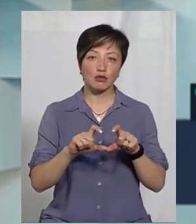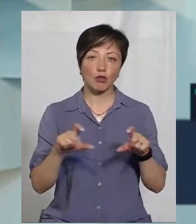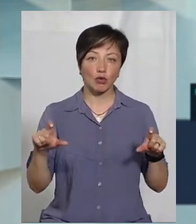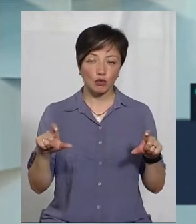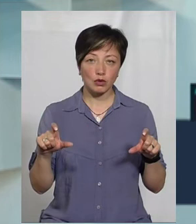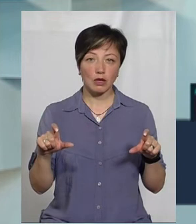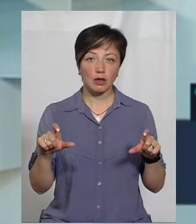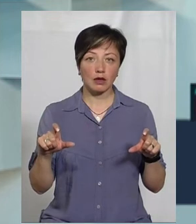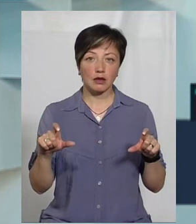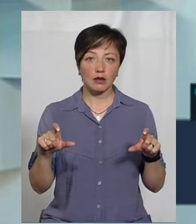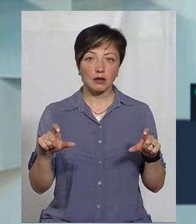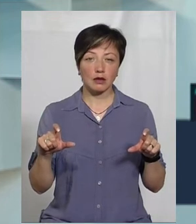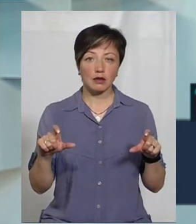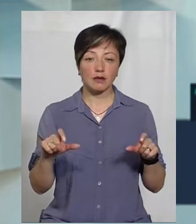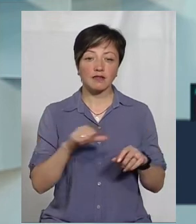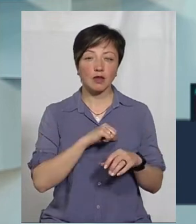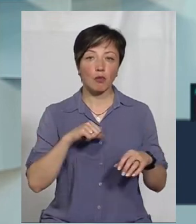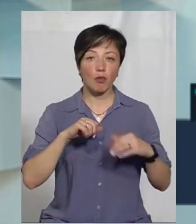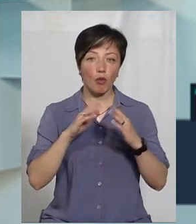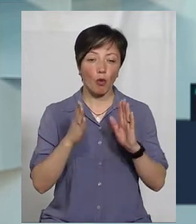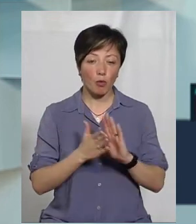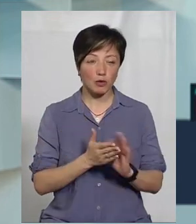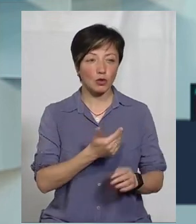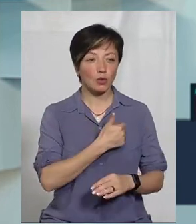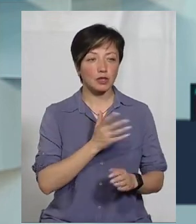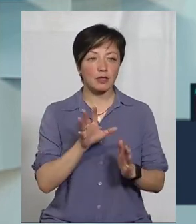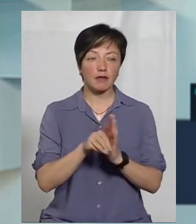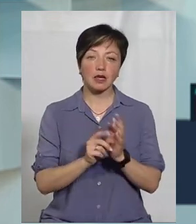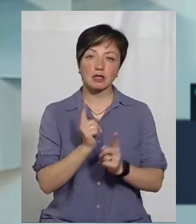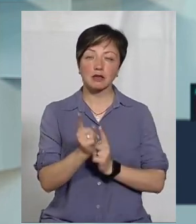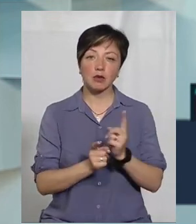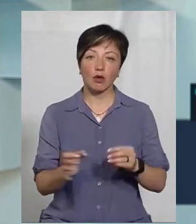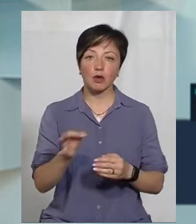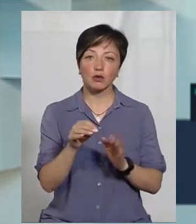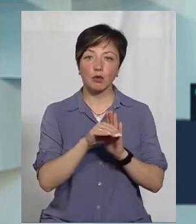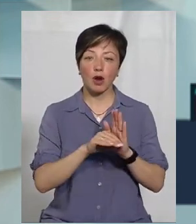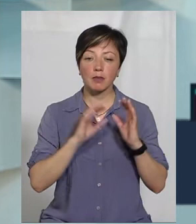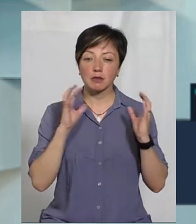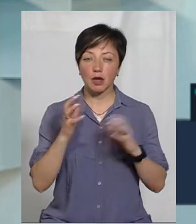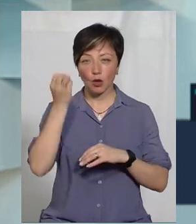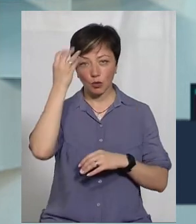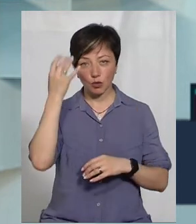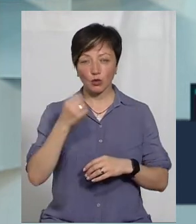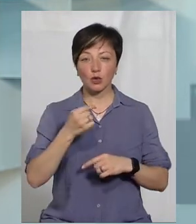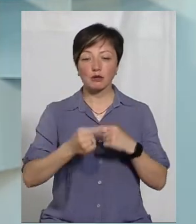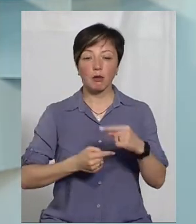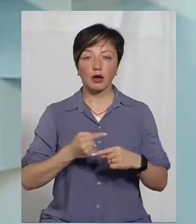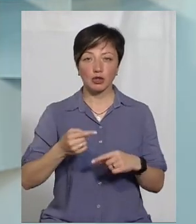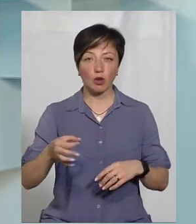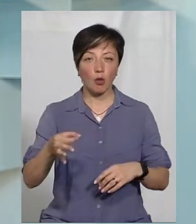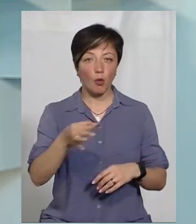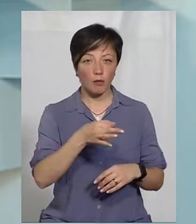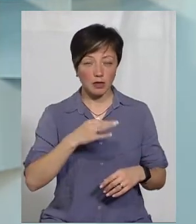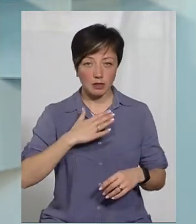в самому комплексі, і ми хотіли внести зміни до обласної програми збереження культурної спадщини Хмельницької